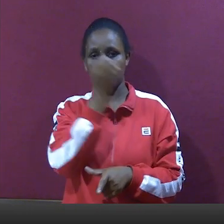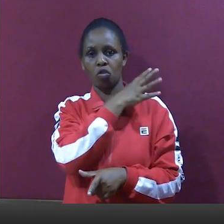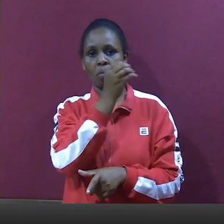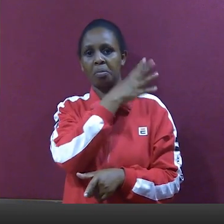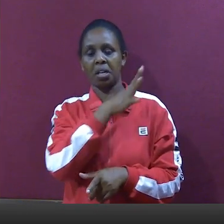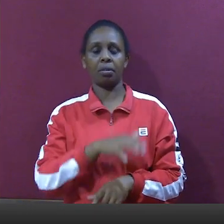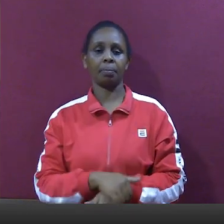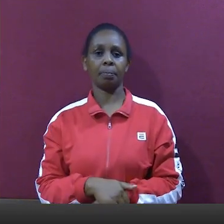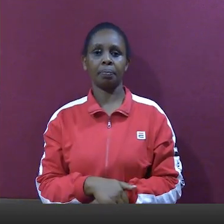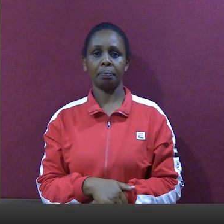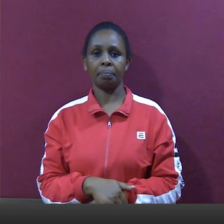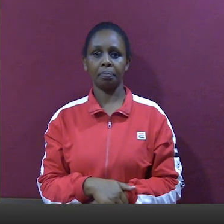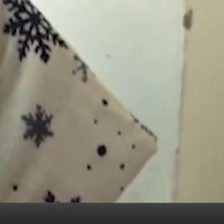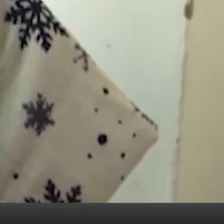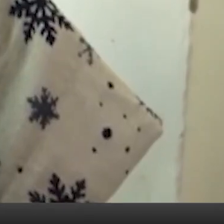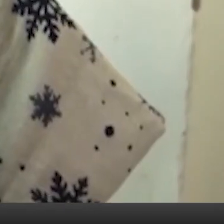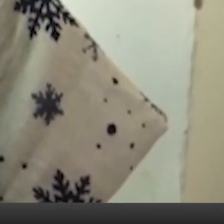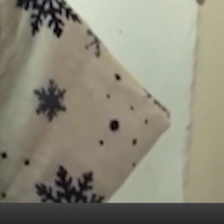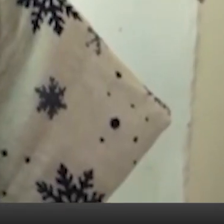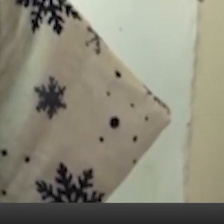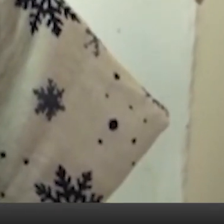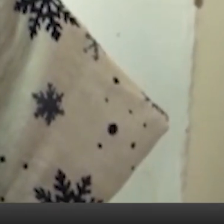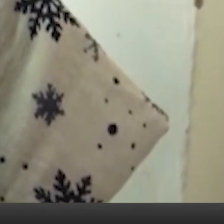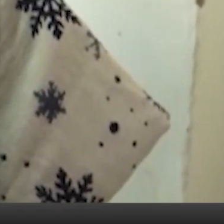Samuel Kilonzo, Undugu TV